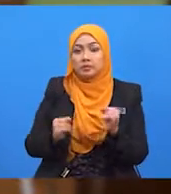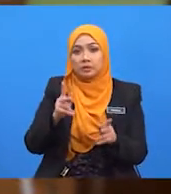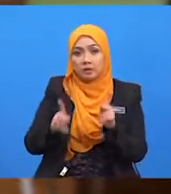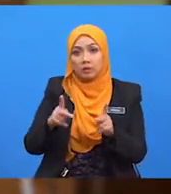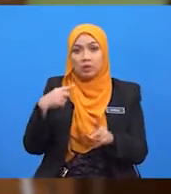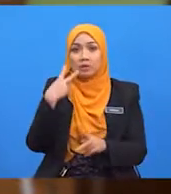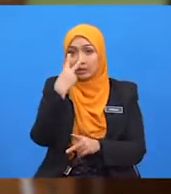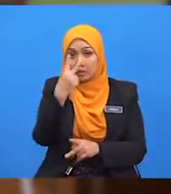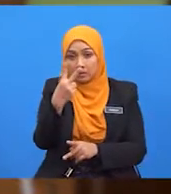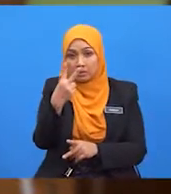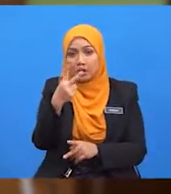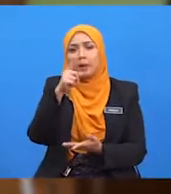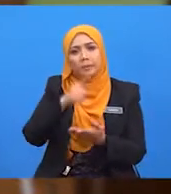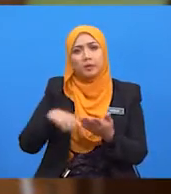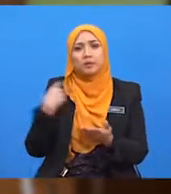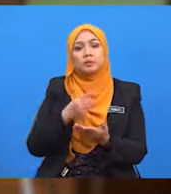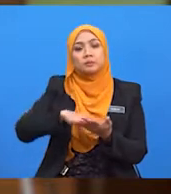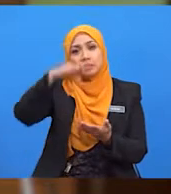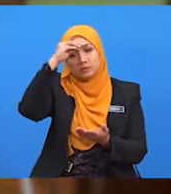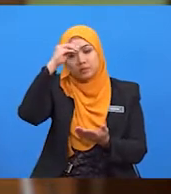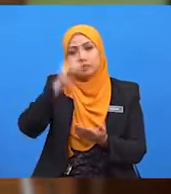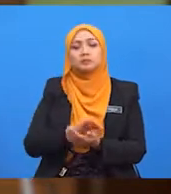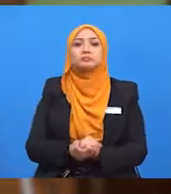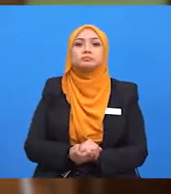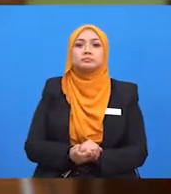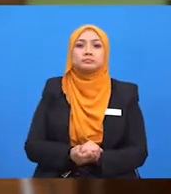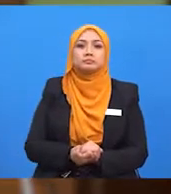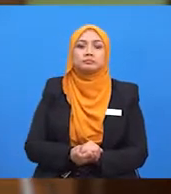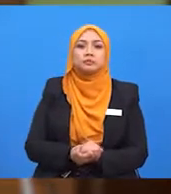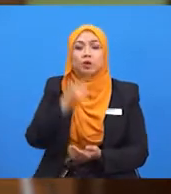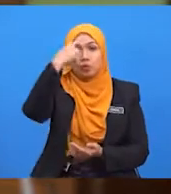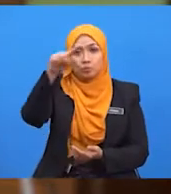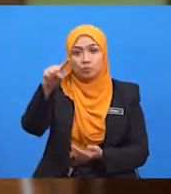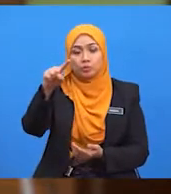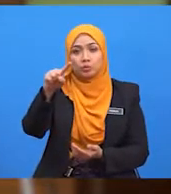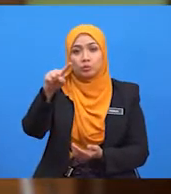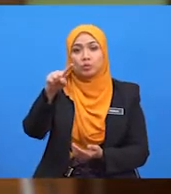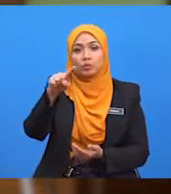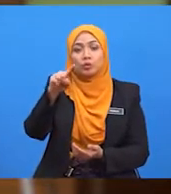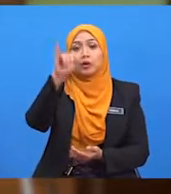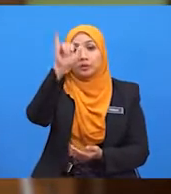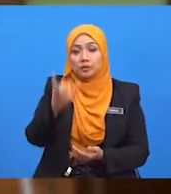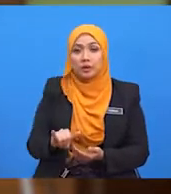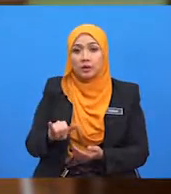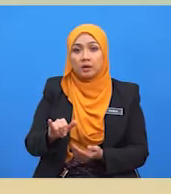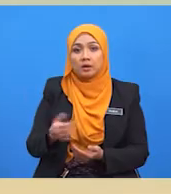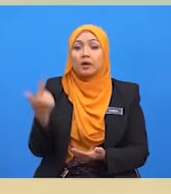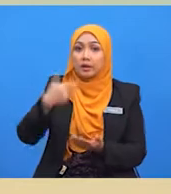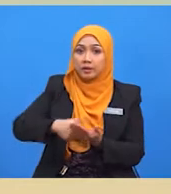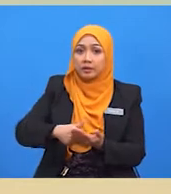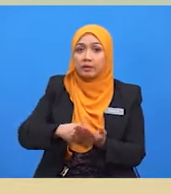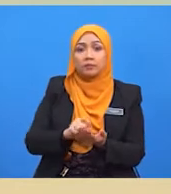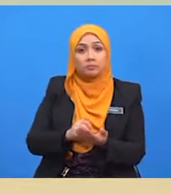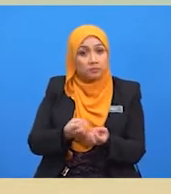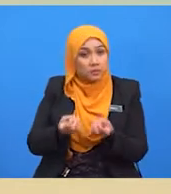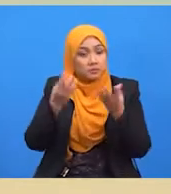imbas kembali apa yang kita pelajari. pelajar sekalian, untuk penerangan lanjut, kita andaikan negara